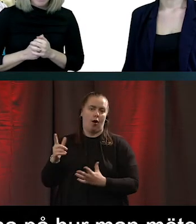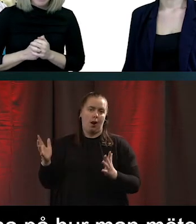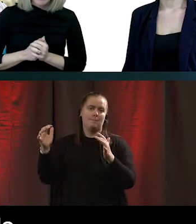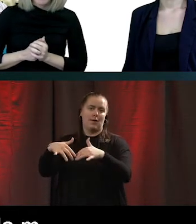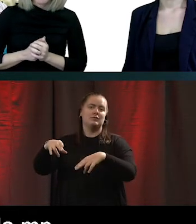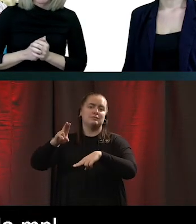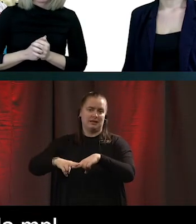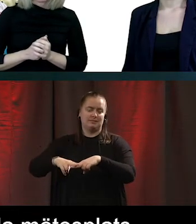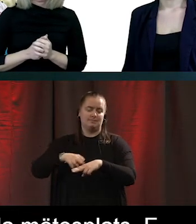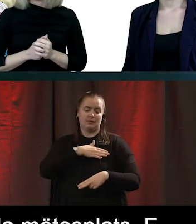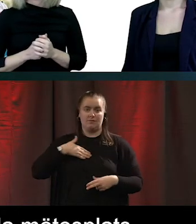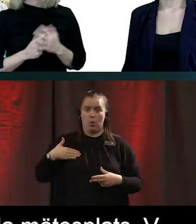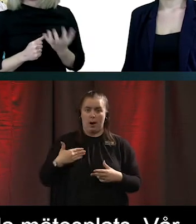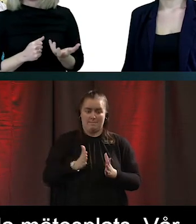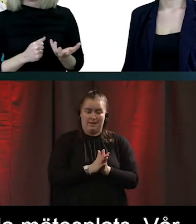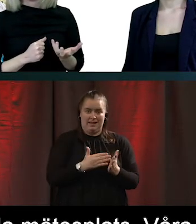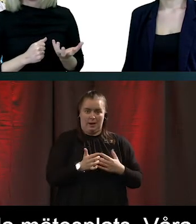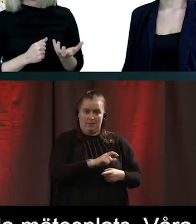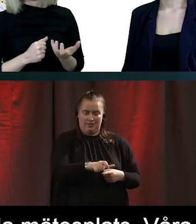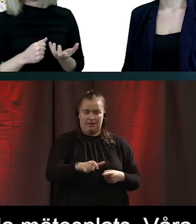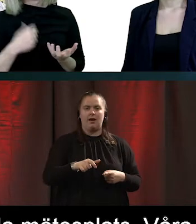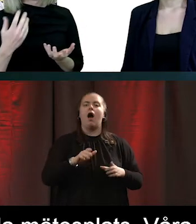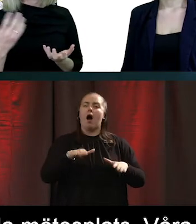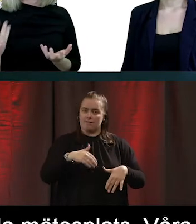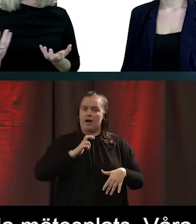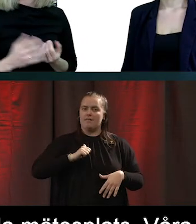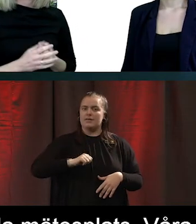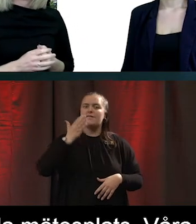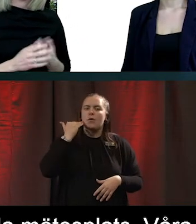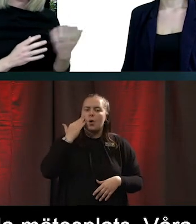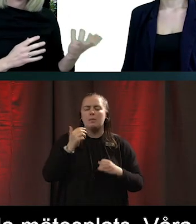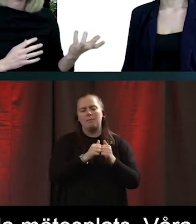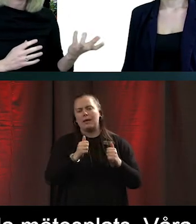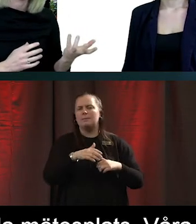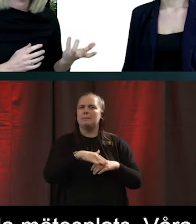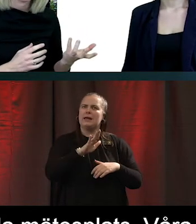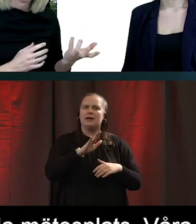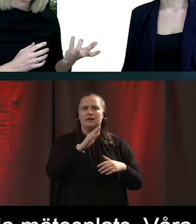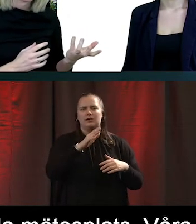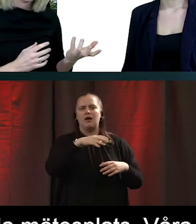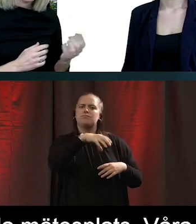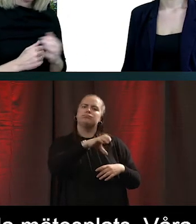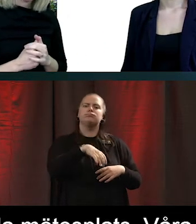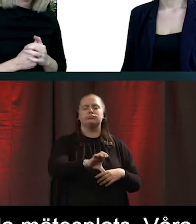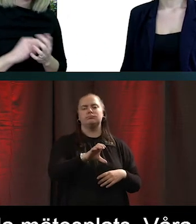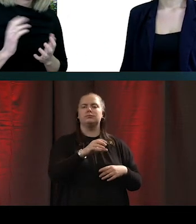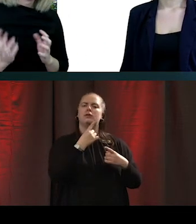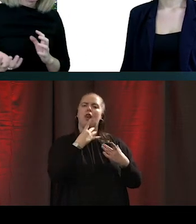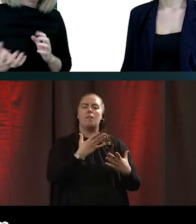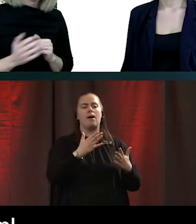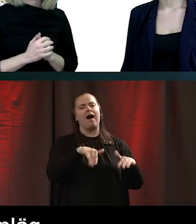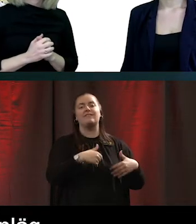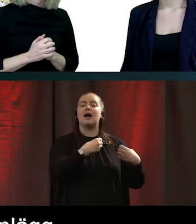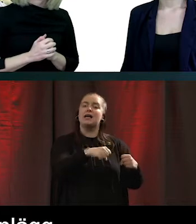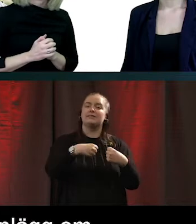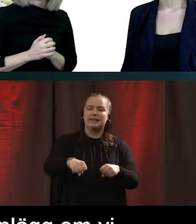medarbetare på mötesplatserna arbetat med tidigare. Men mer lagt ut inlägg om att de här aktiviteterna har vi gjort. Men nu ställde